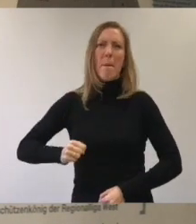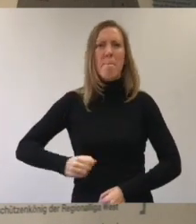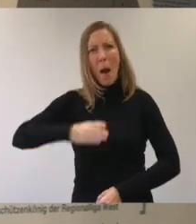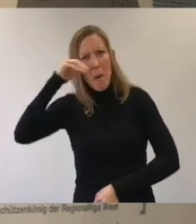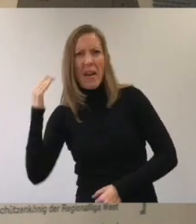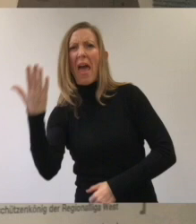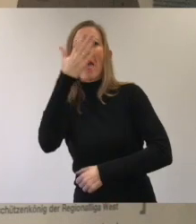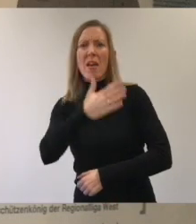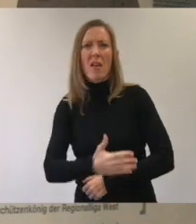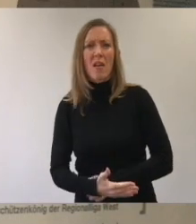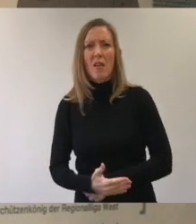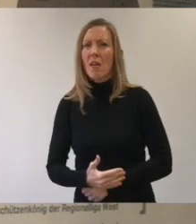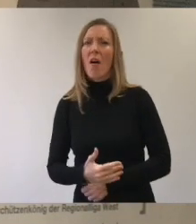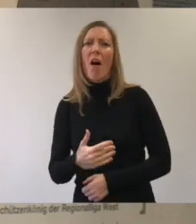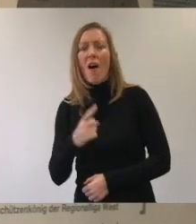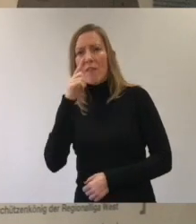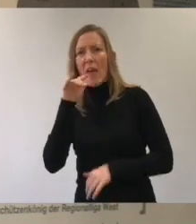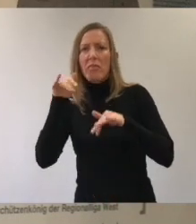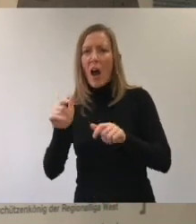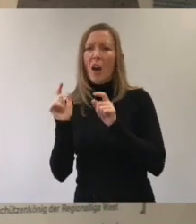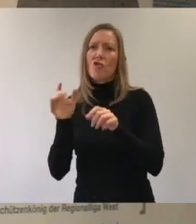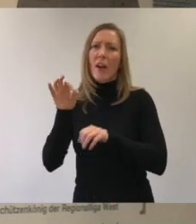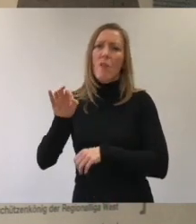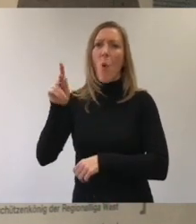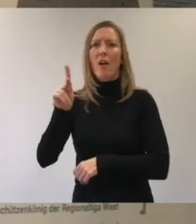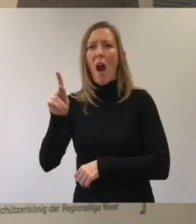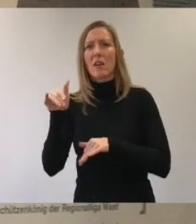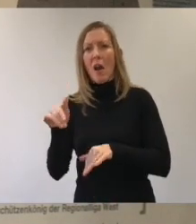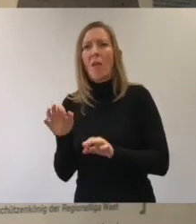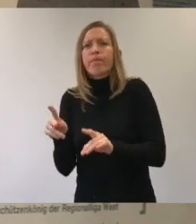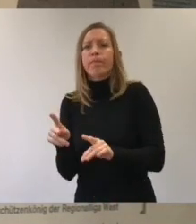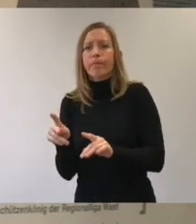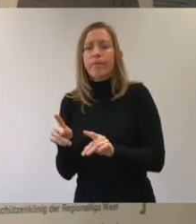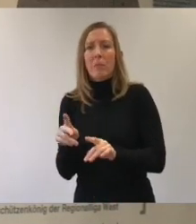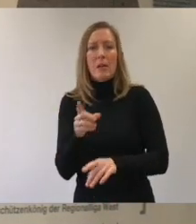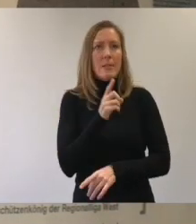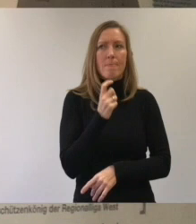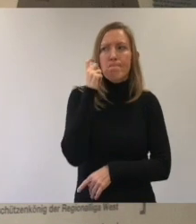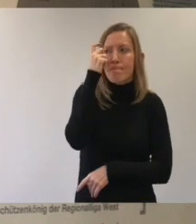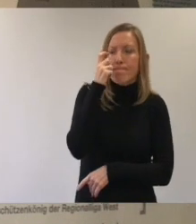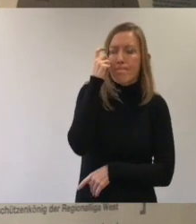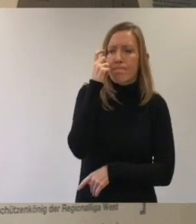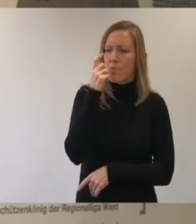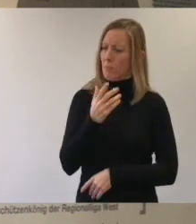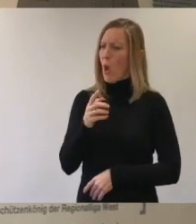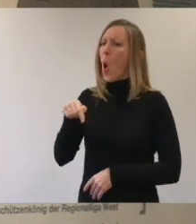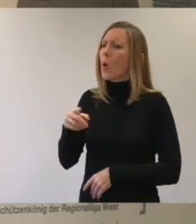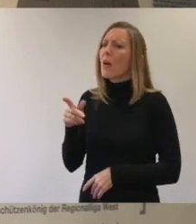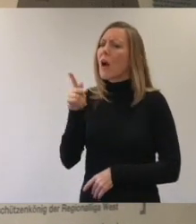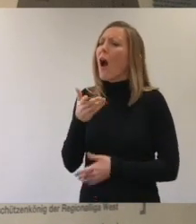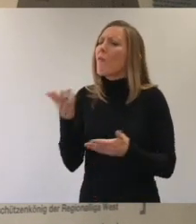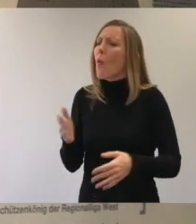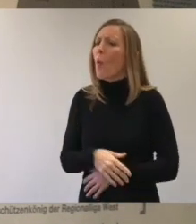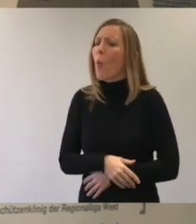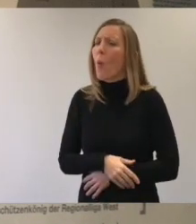Mann ey, wenn ich wenigstens ein Geschenk für Karin hätte. Dirk wundert sich und guckt sich um. Er fragt, wo ist